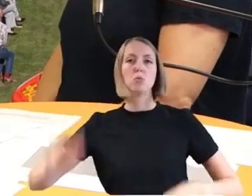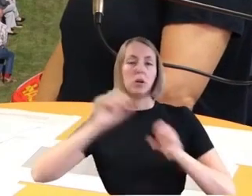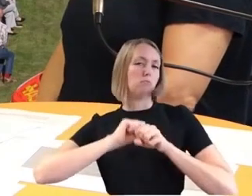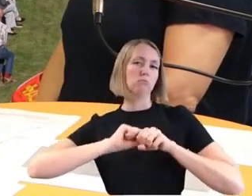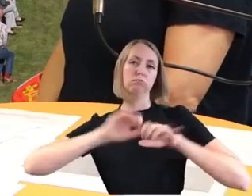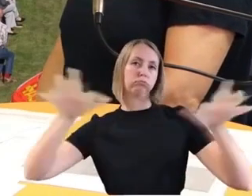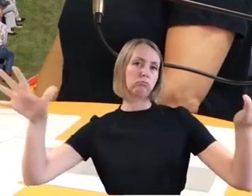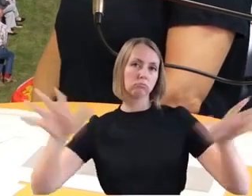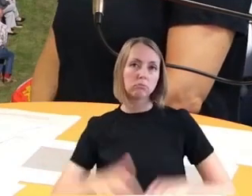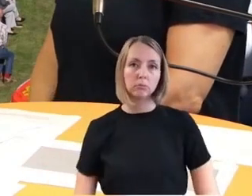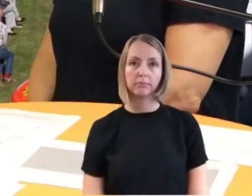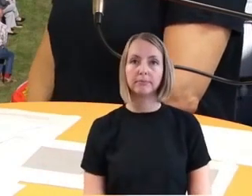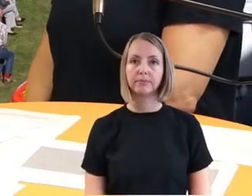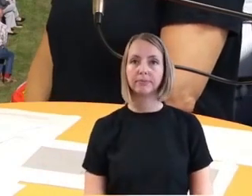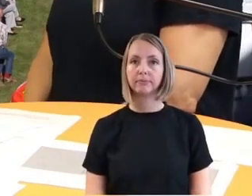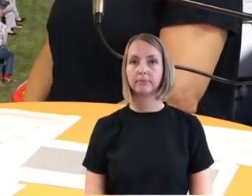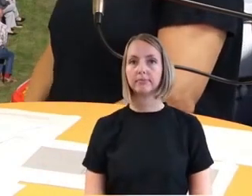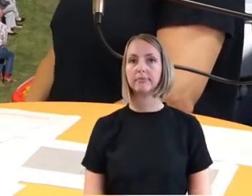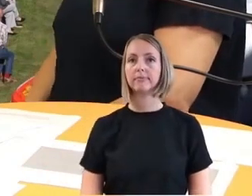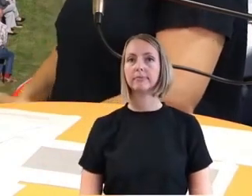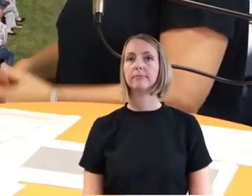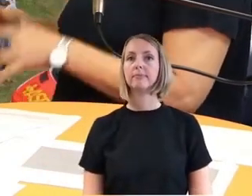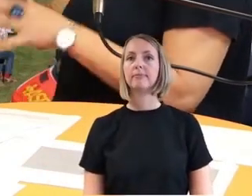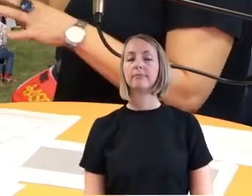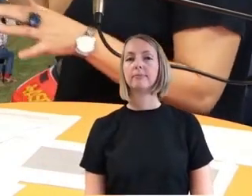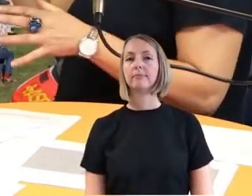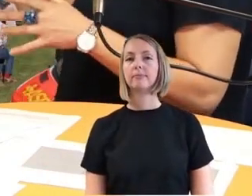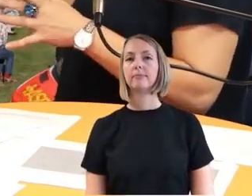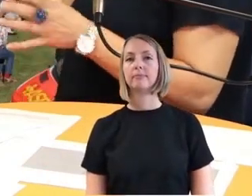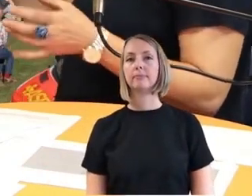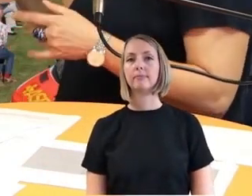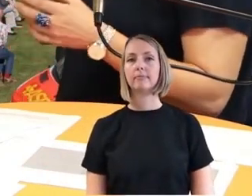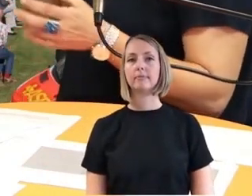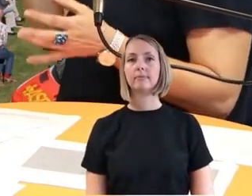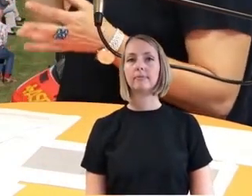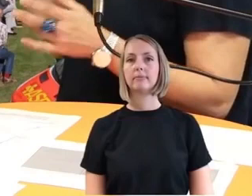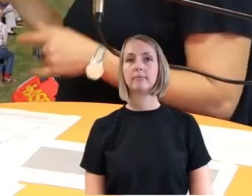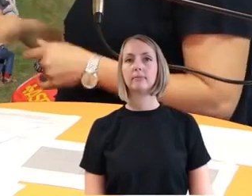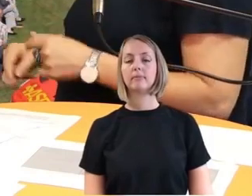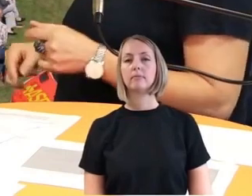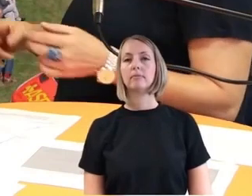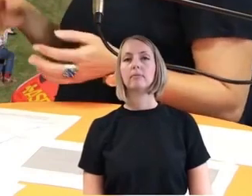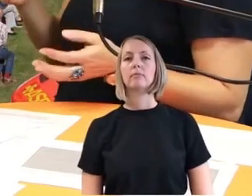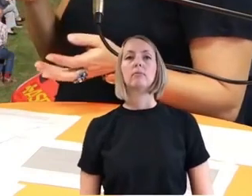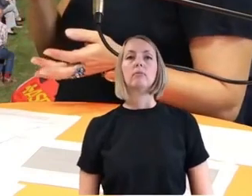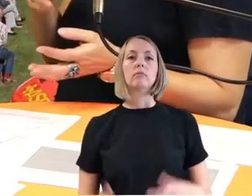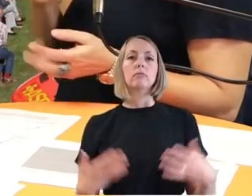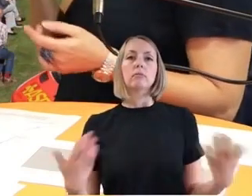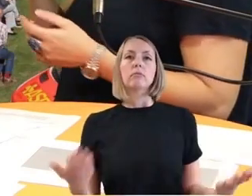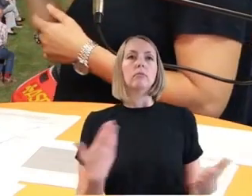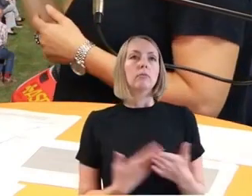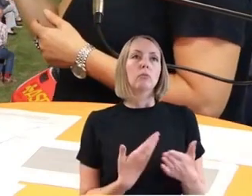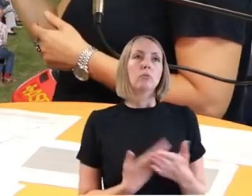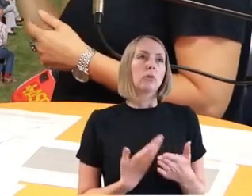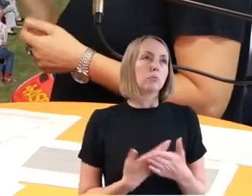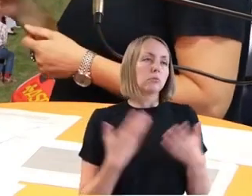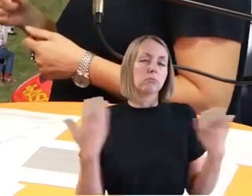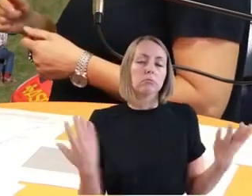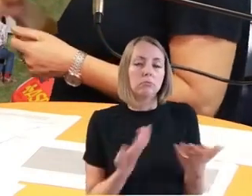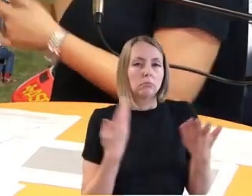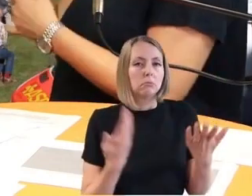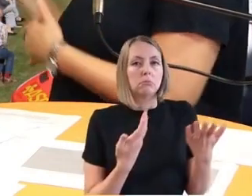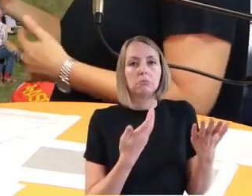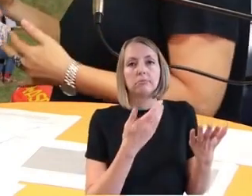Und wenn ich jetzt Bürgerinnen, Bürger irgendwo angefangen von, weiß ich nicht, Emden über